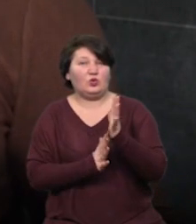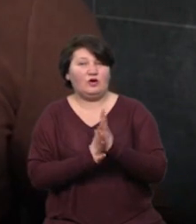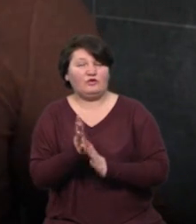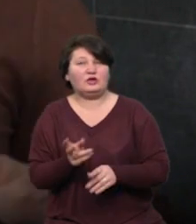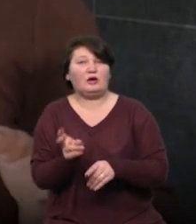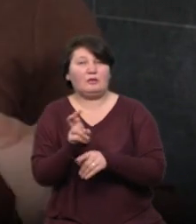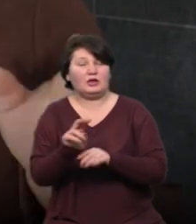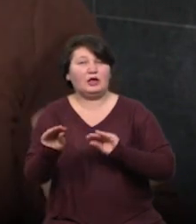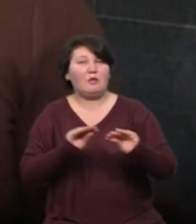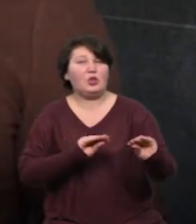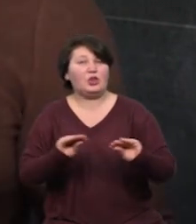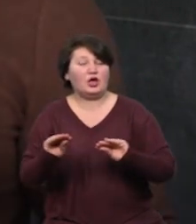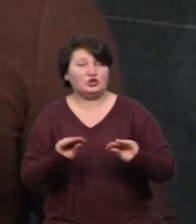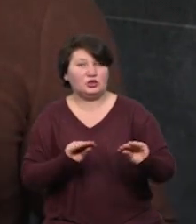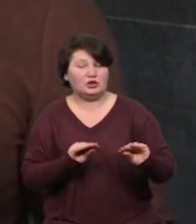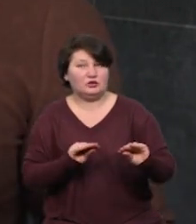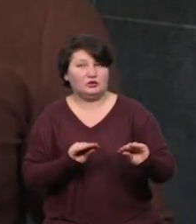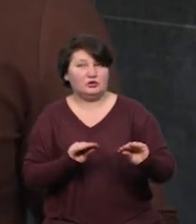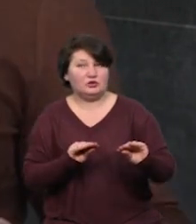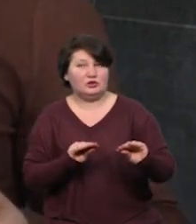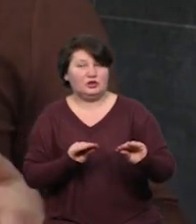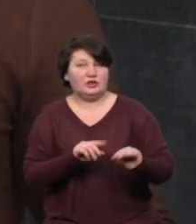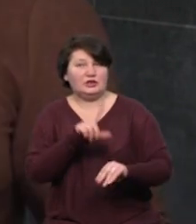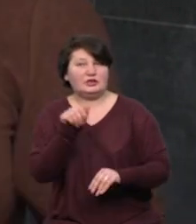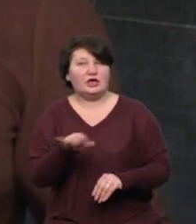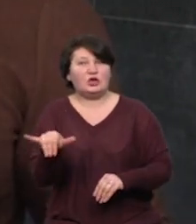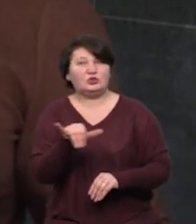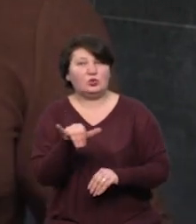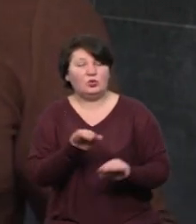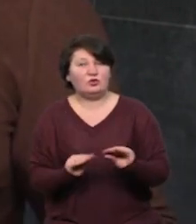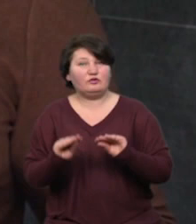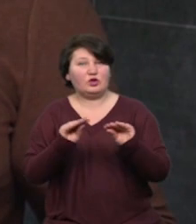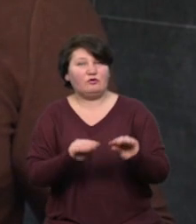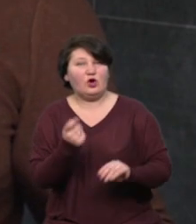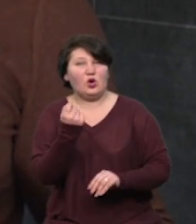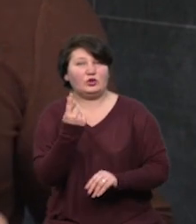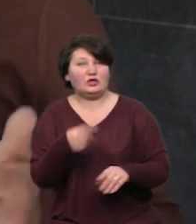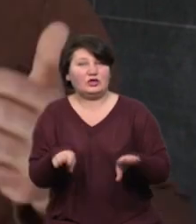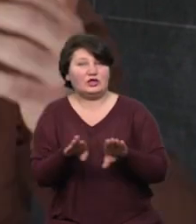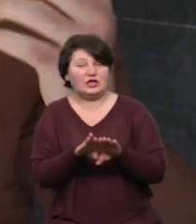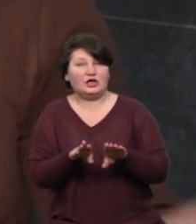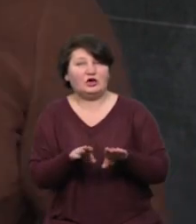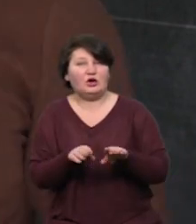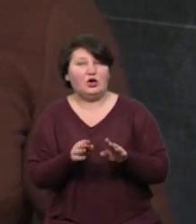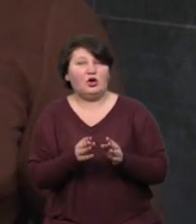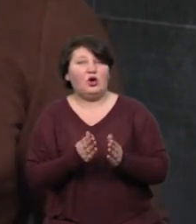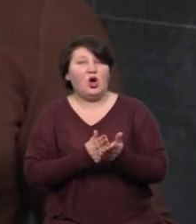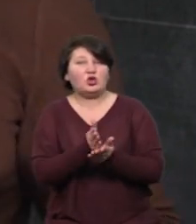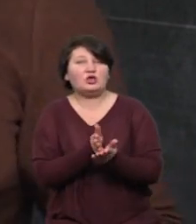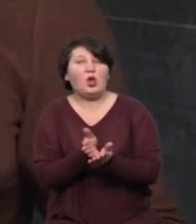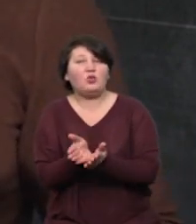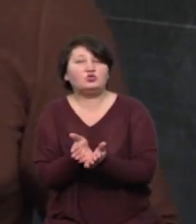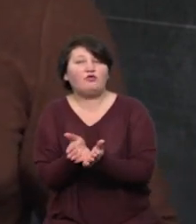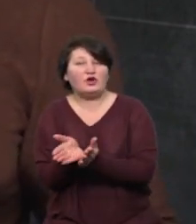монтажити. Ми за суботу встановили 11 таких розгалужувачів, підключили, знайшли,